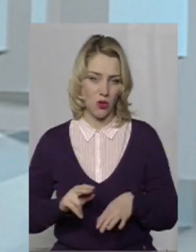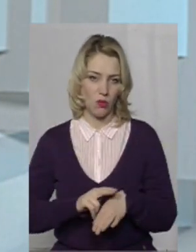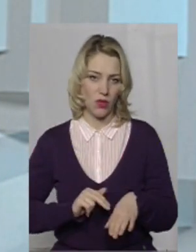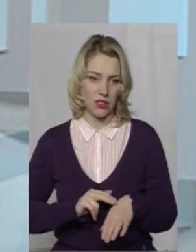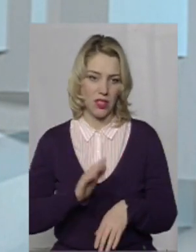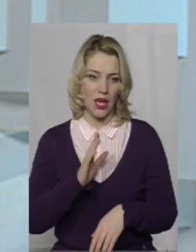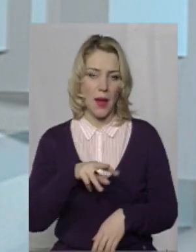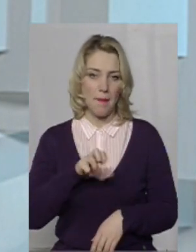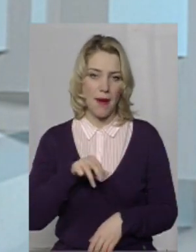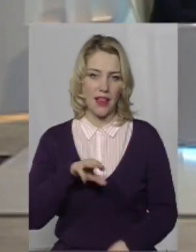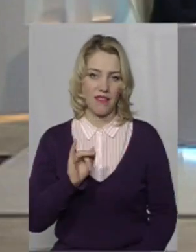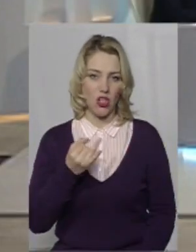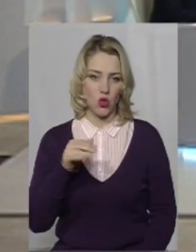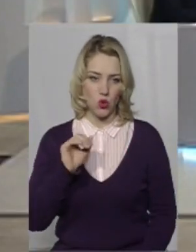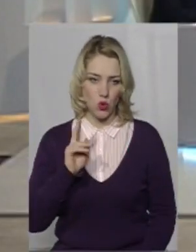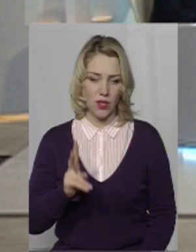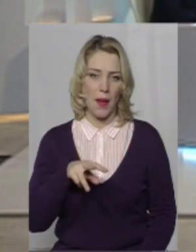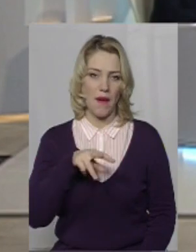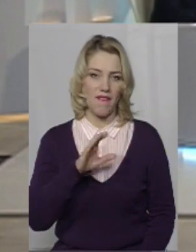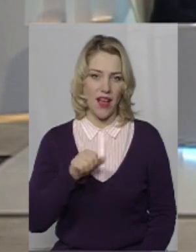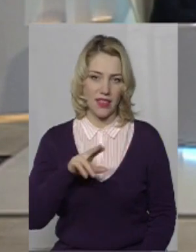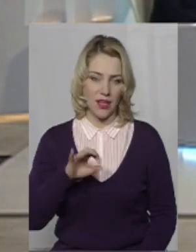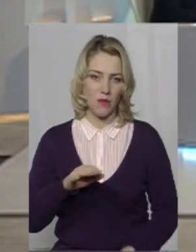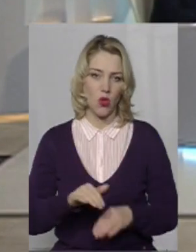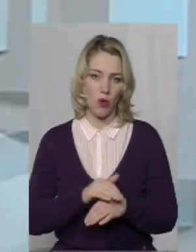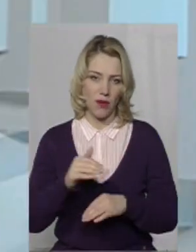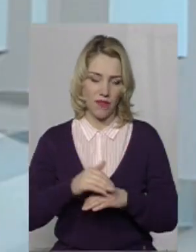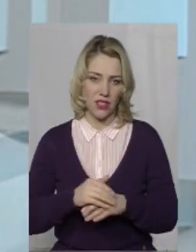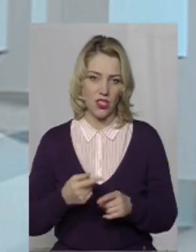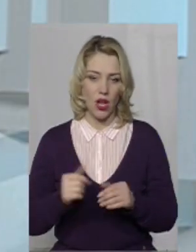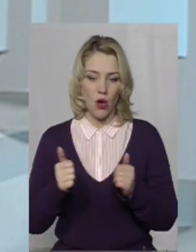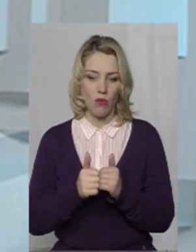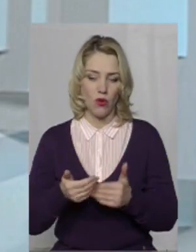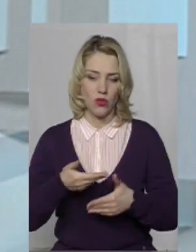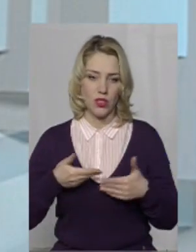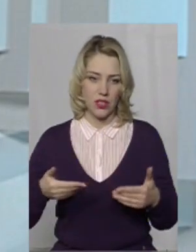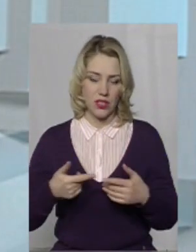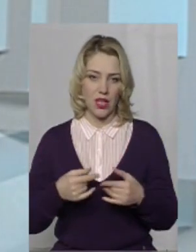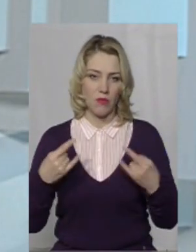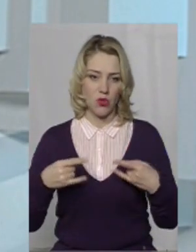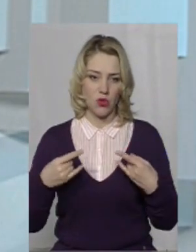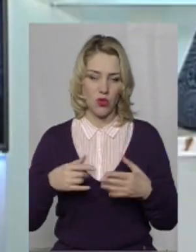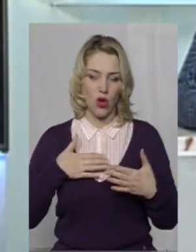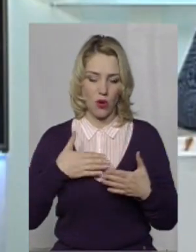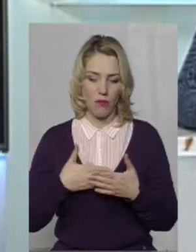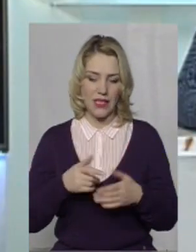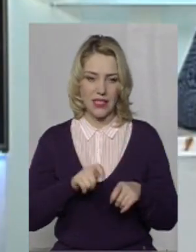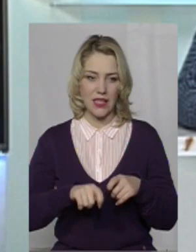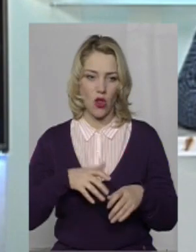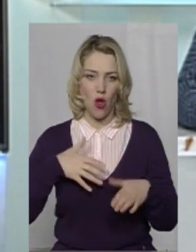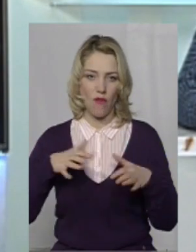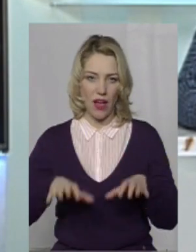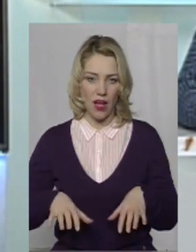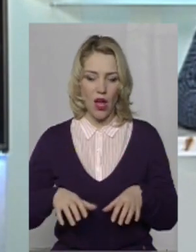поліції Вадимом Матвійчуком. Добрий вечір! Добрий вечір! Поруч із нами у студії громадські експерти, голова громадської